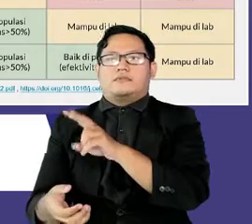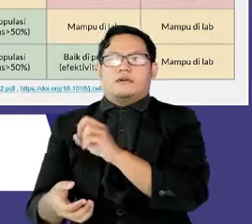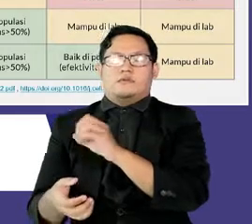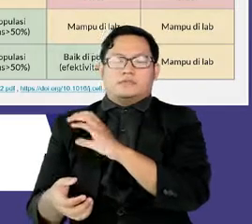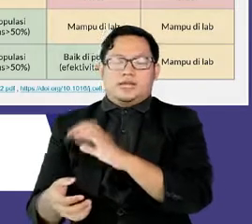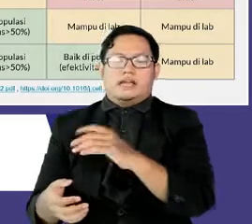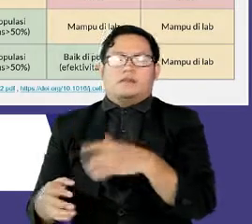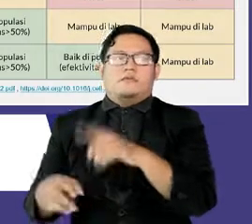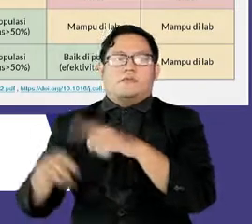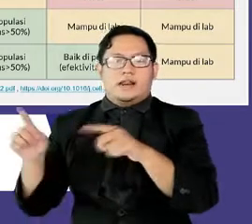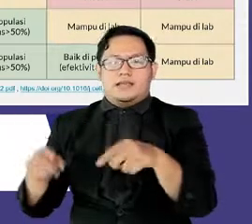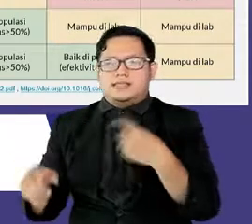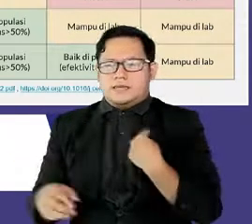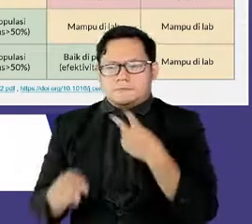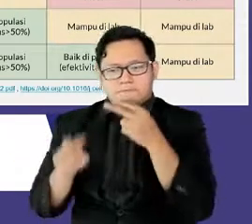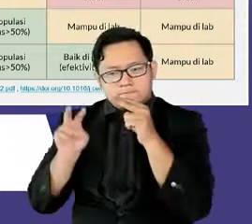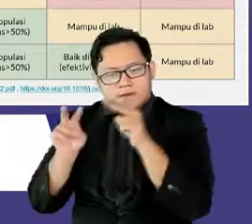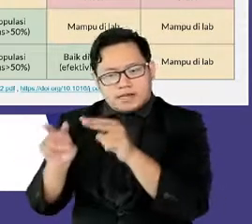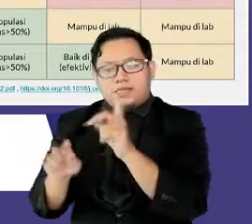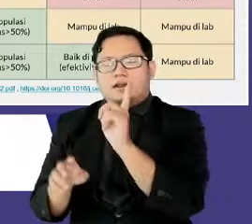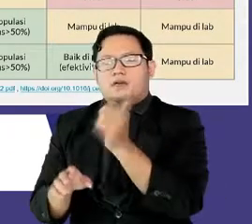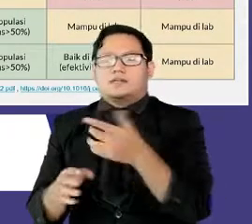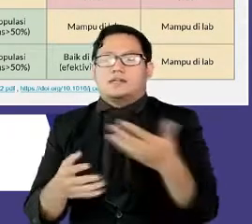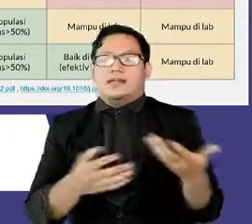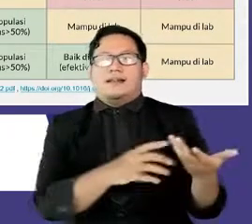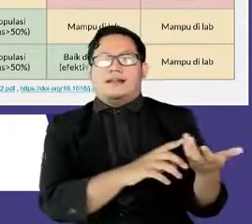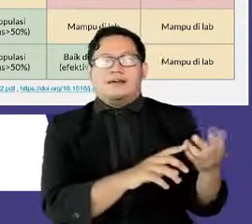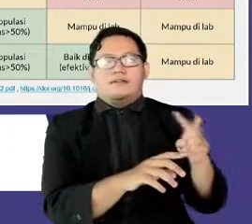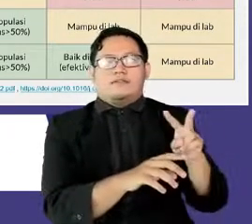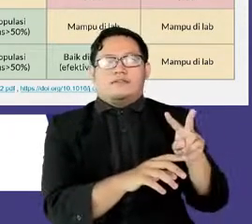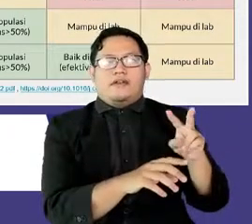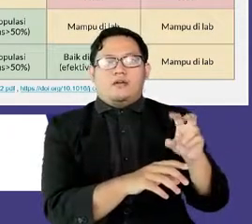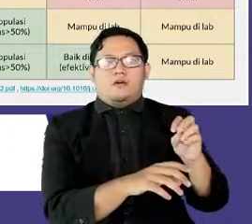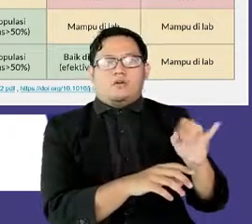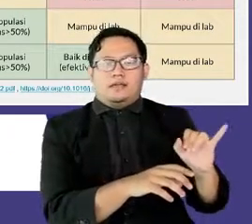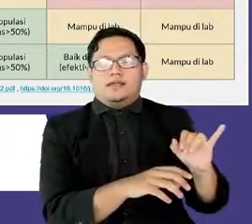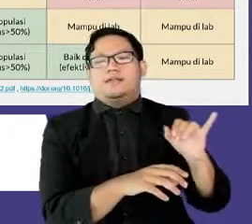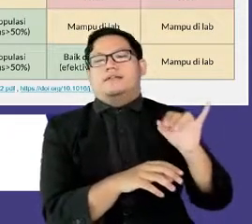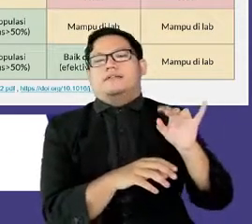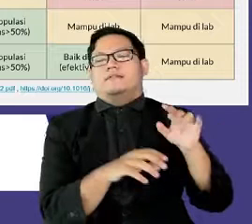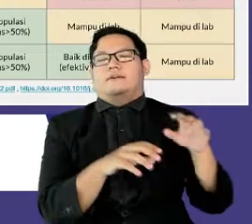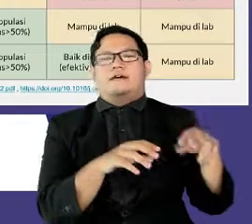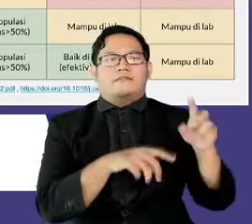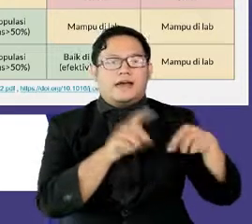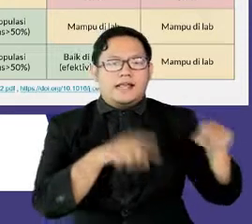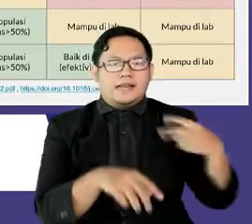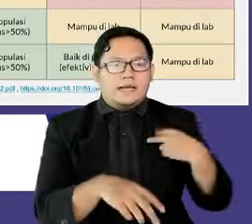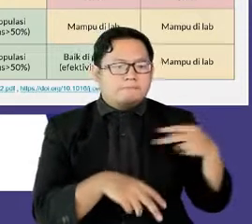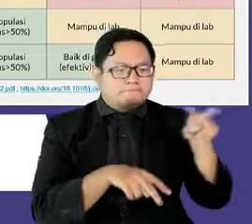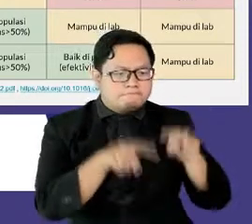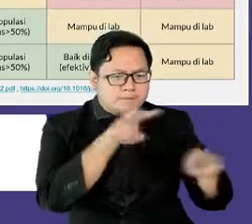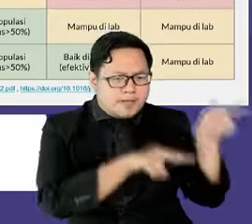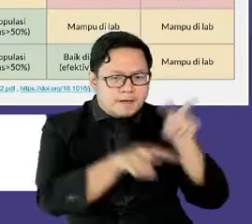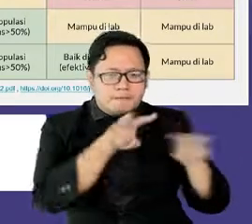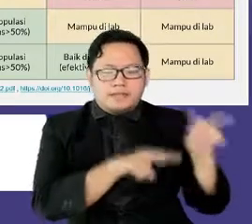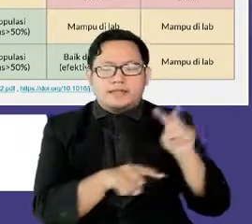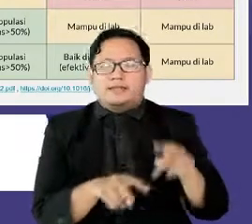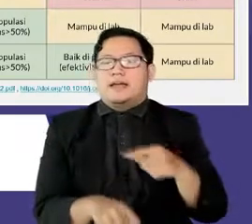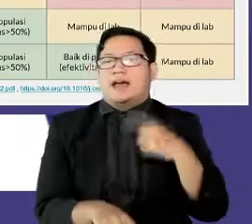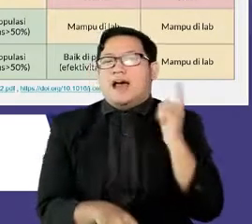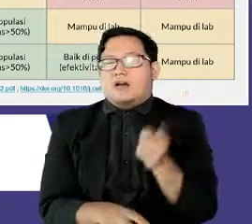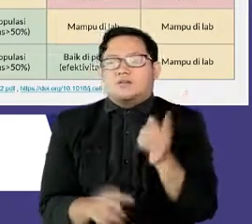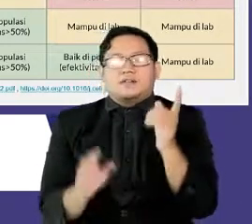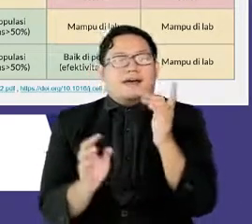varian yang menjadi perhatian, dan varian of interest atau varian yang diamati. Sejauh ini kita perlu lebih